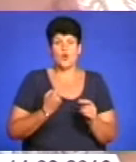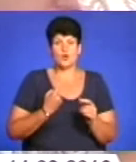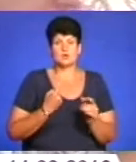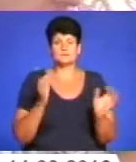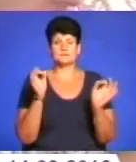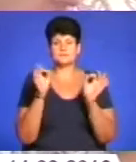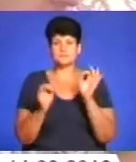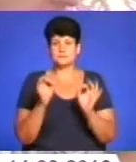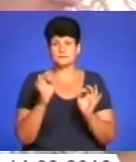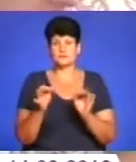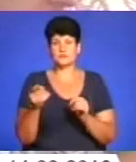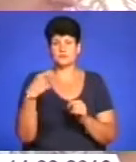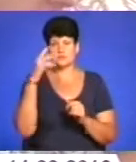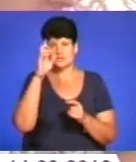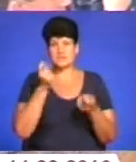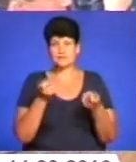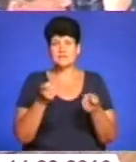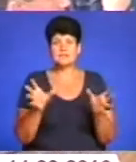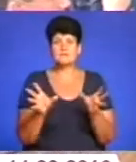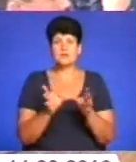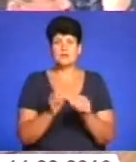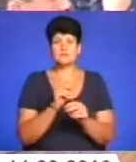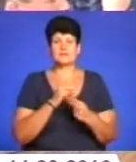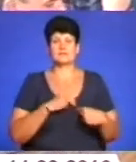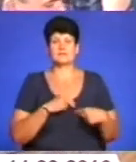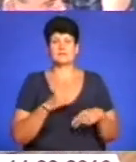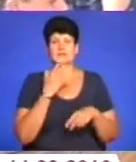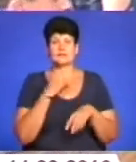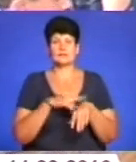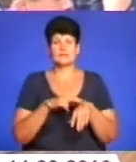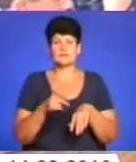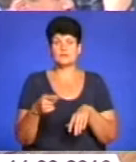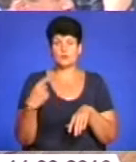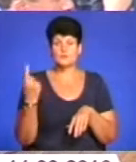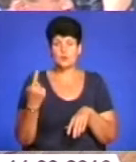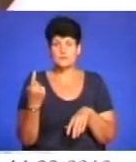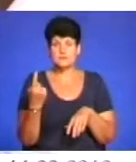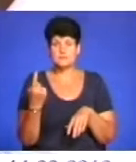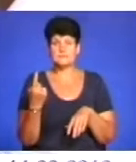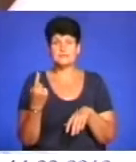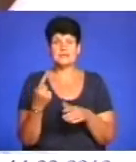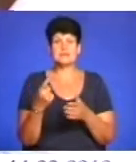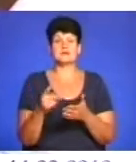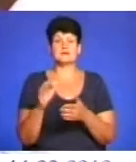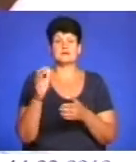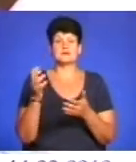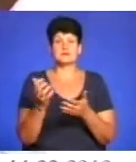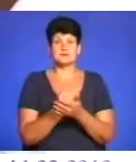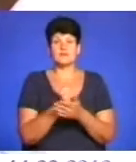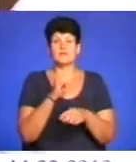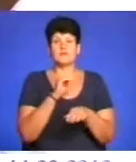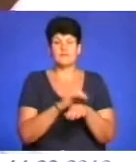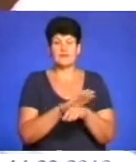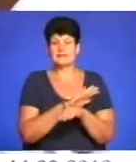облдержадміністрації, спільно з працівниками Національної поліції у Тернопільській області задокументували черговий факт